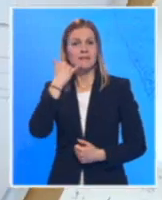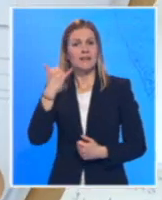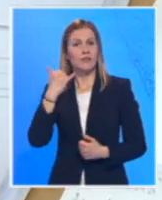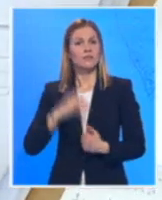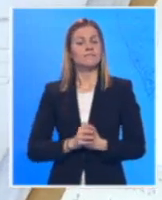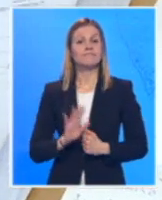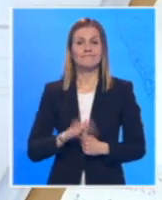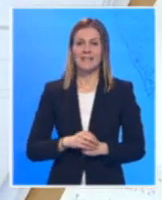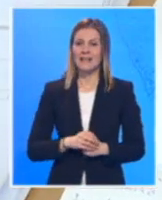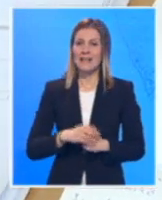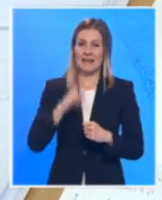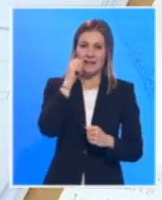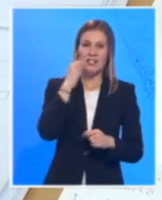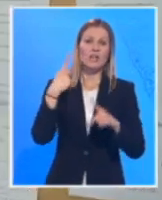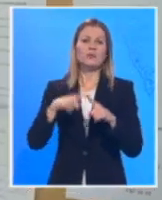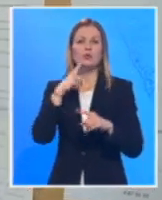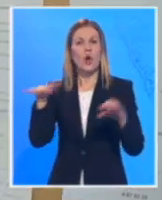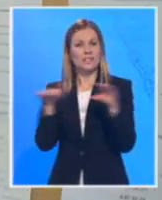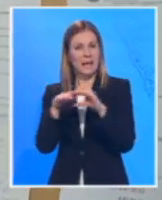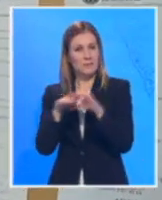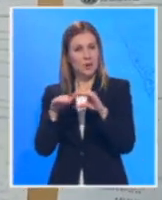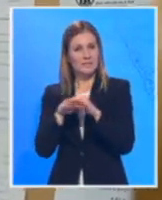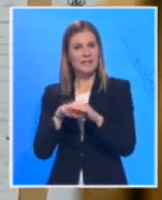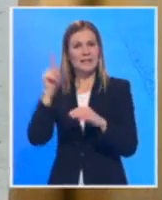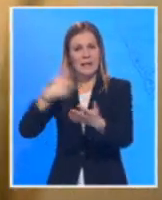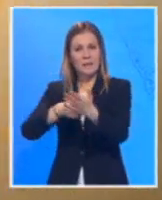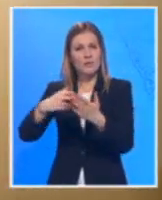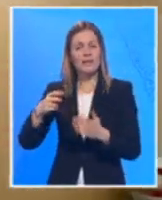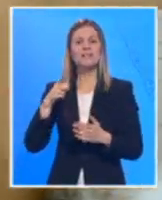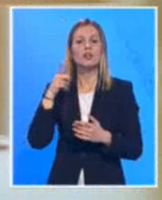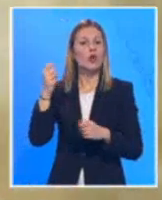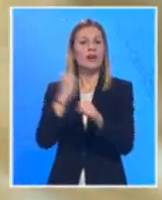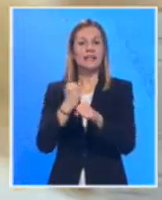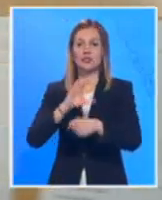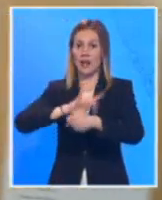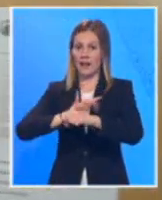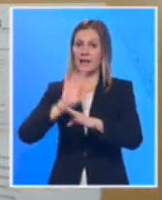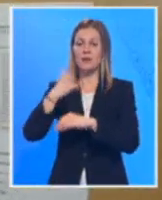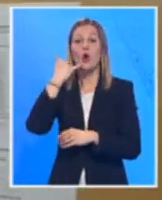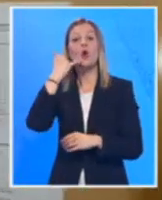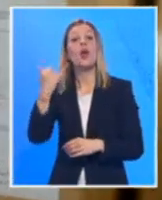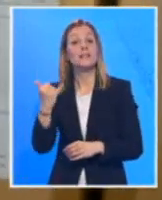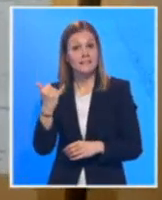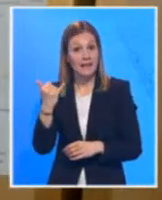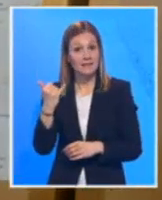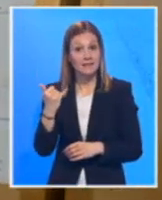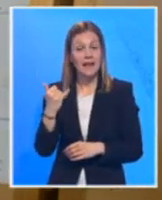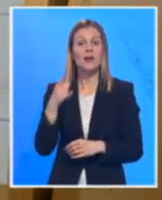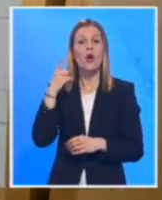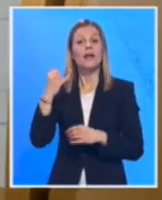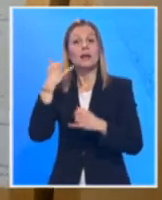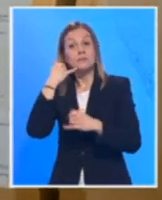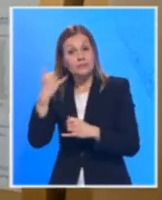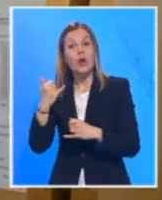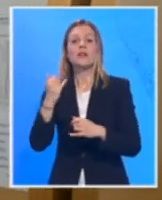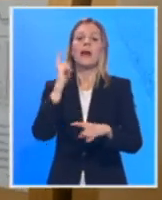Glavna spona između građana i zaposlenih koji će vršiti uzorkovanje su lekari angažovani u kolcentrima doma zdravlja, koji će vršiti selekciju